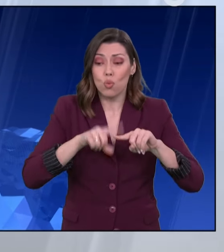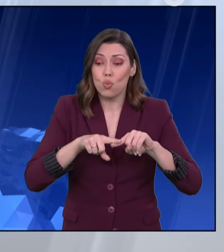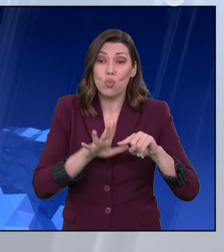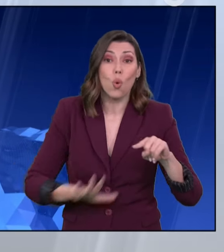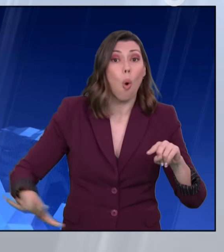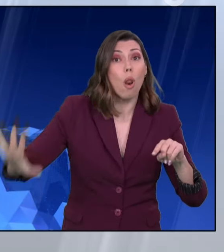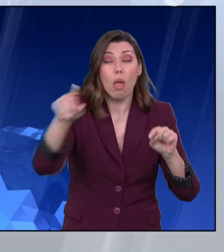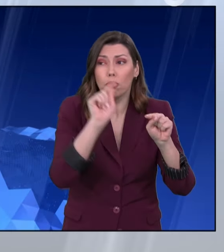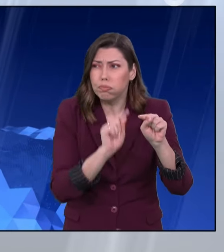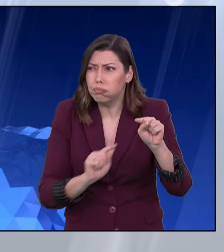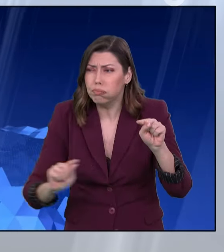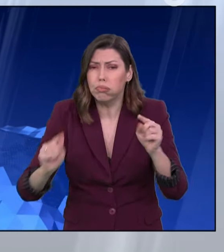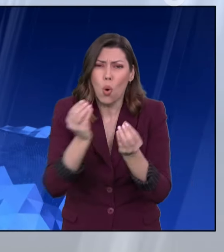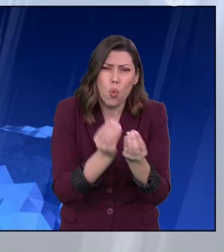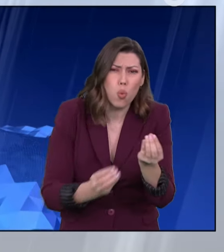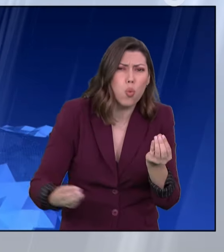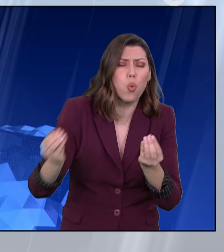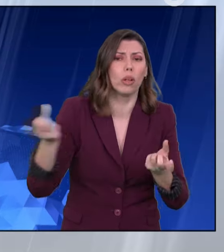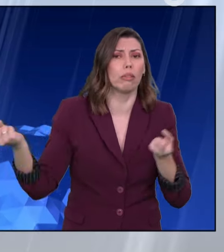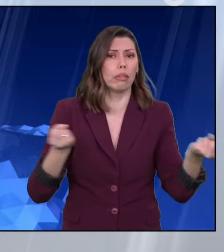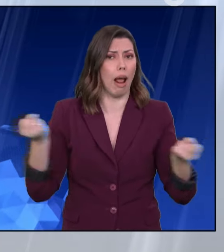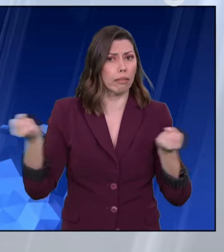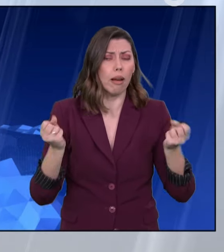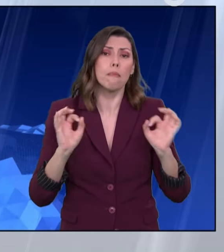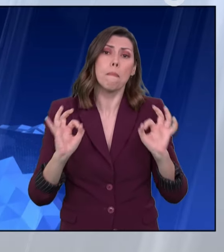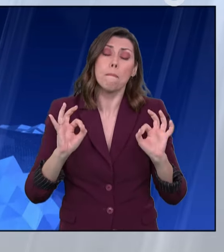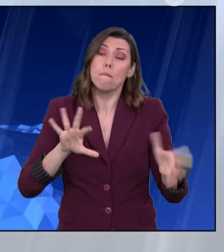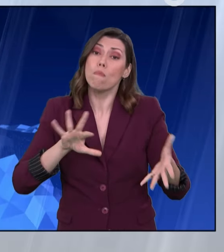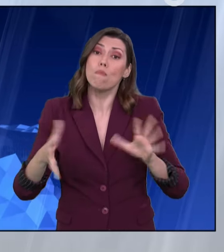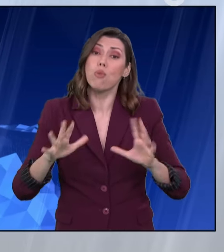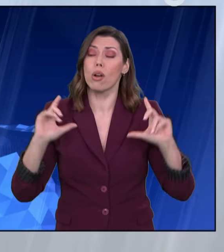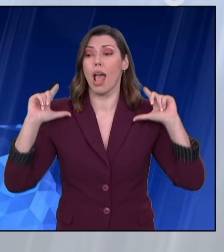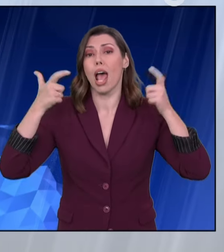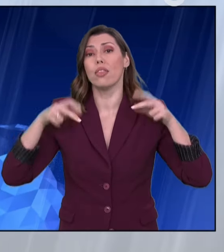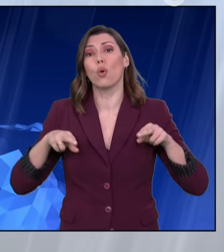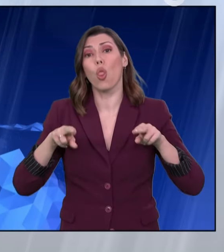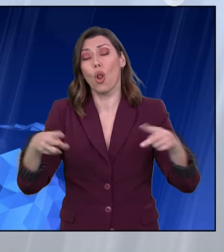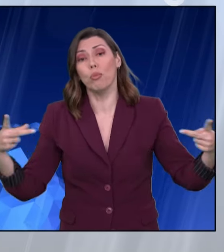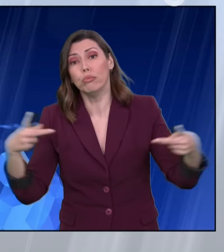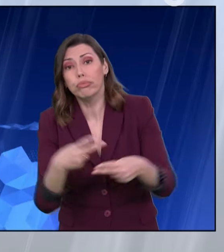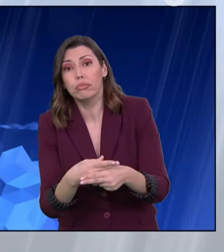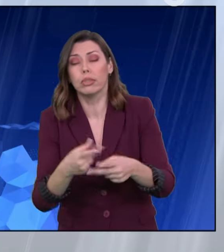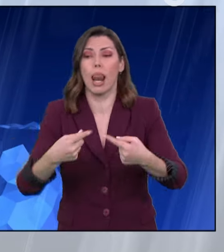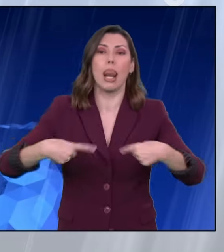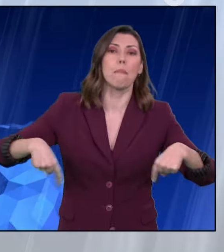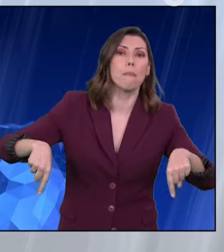ενισχύονται ενώ ανοιχτό είναι πάντα το ενδεχόμενο να υπάρξουν αποκλεισμοί εθνικών δρόμων, λιμανιών και τελωνίων.